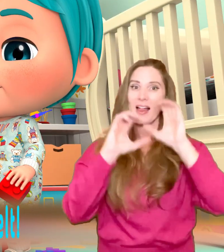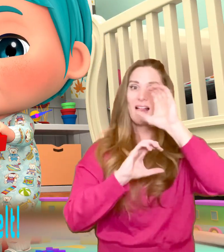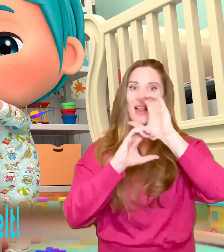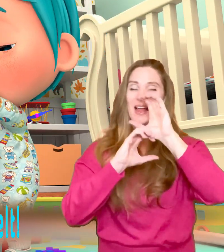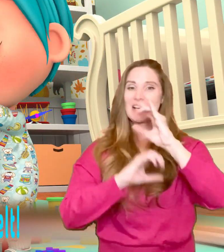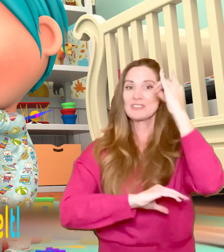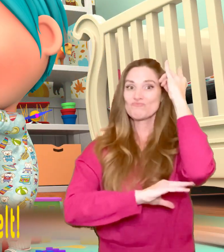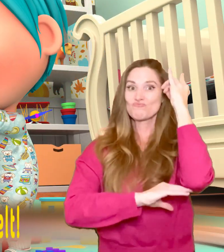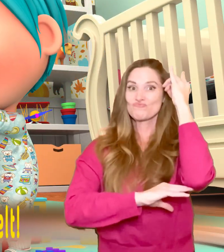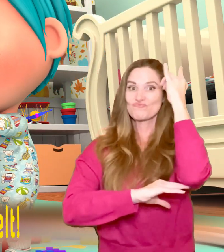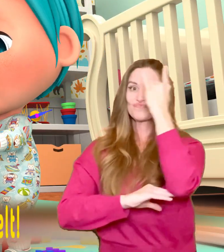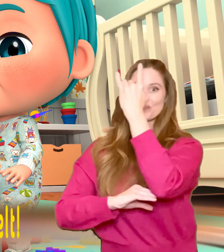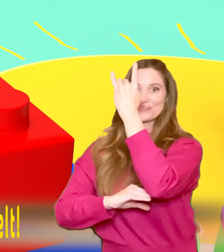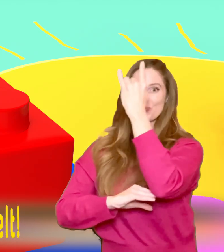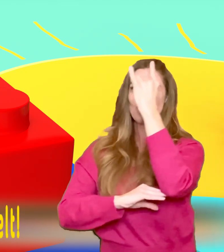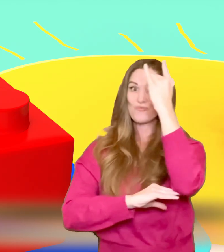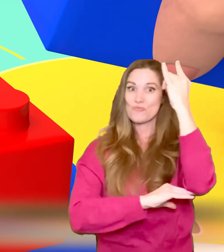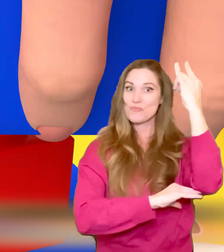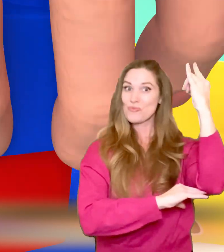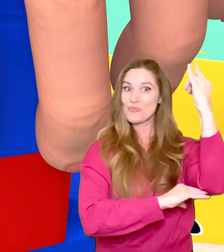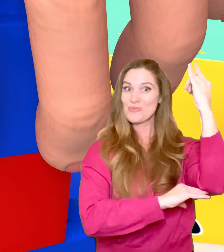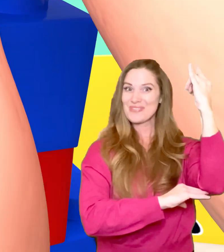Türme der Welt.